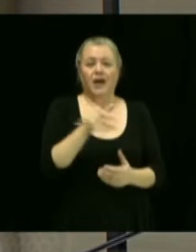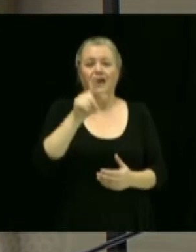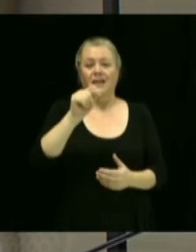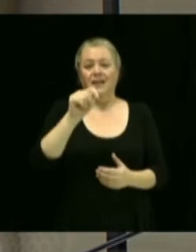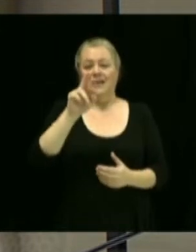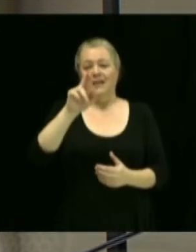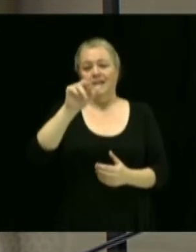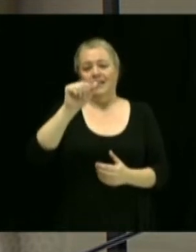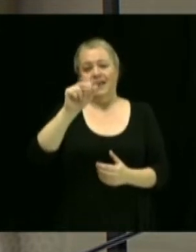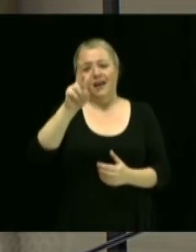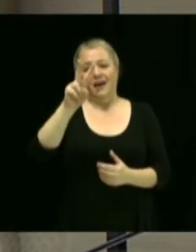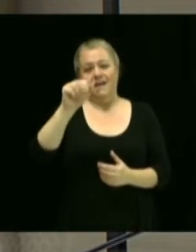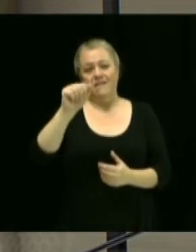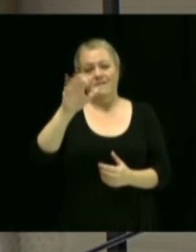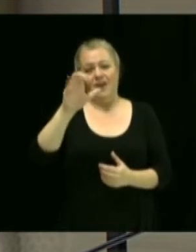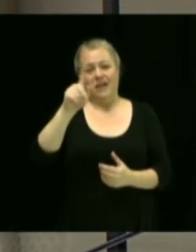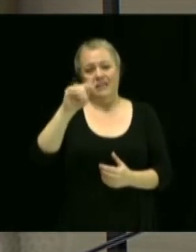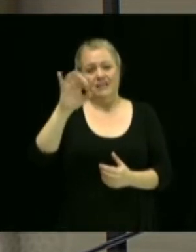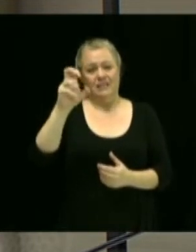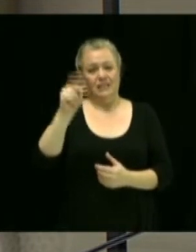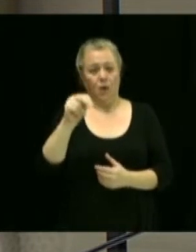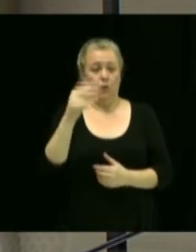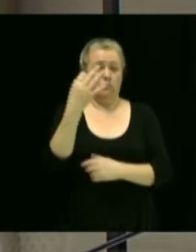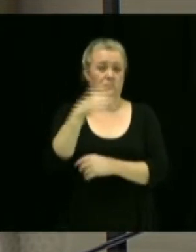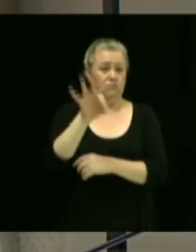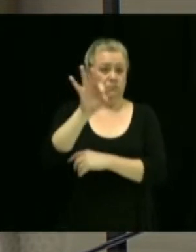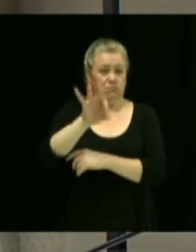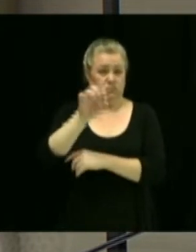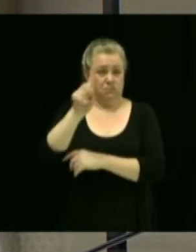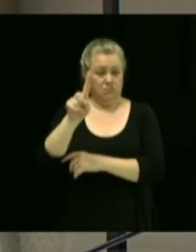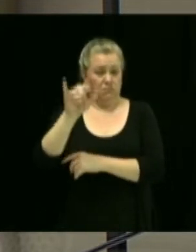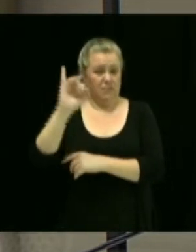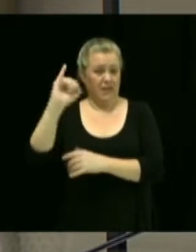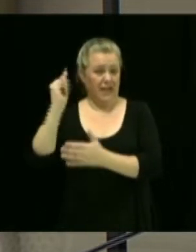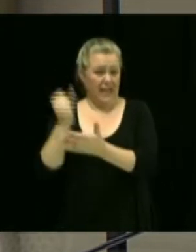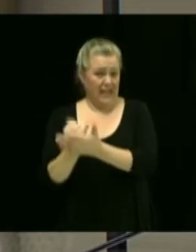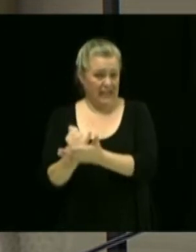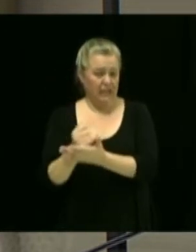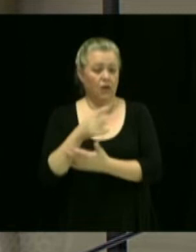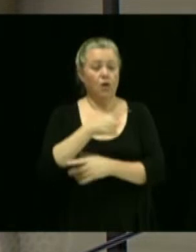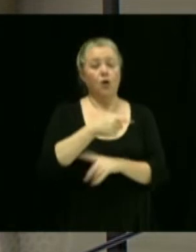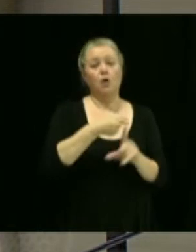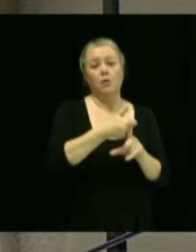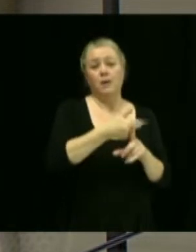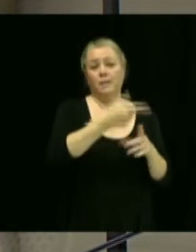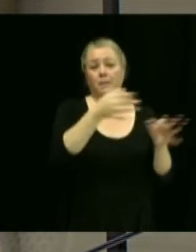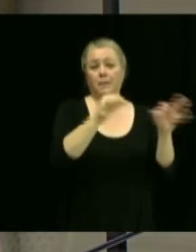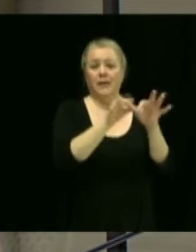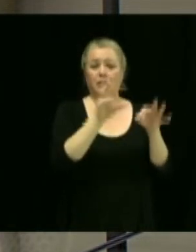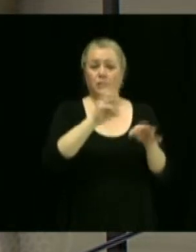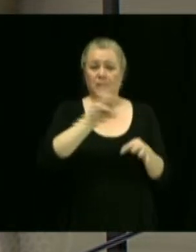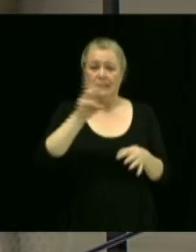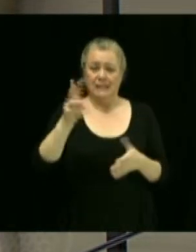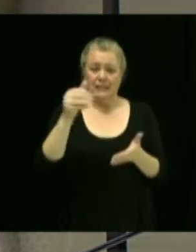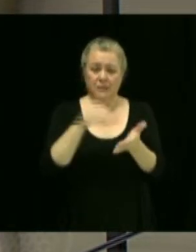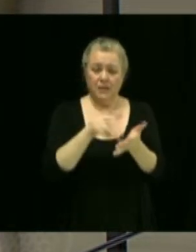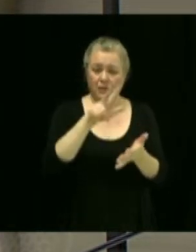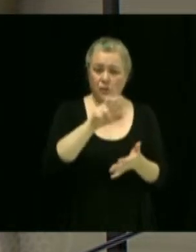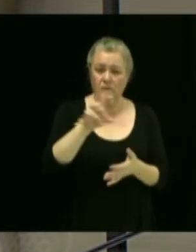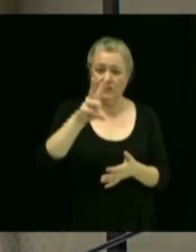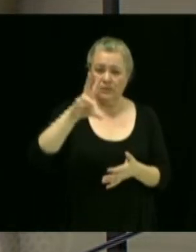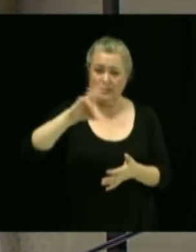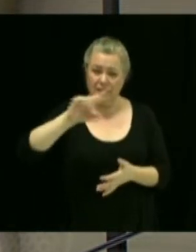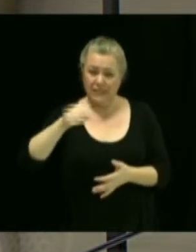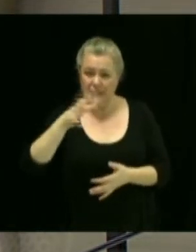1991 Inc. qui a soumis un prix de 66 367,50. Alors, cette